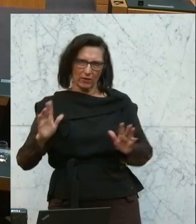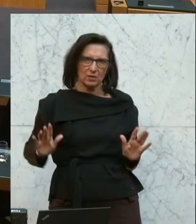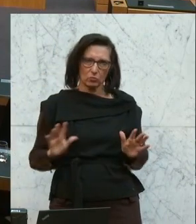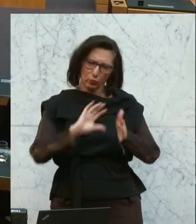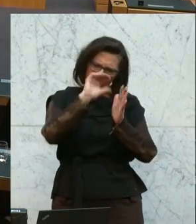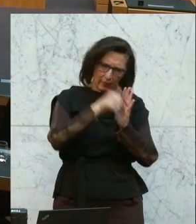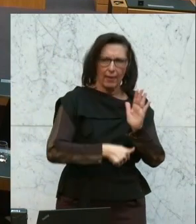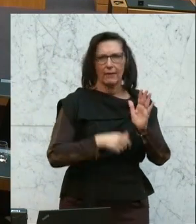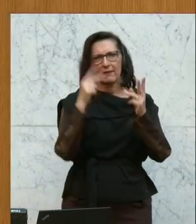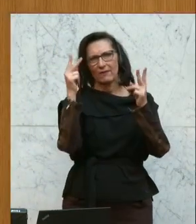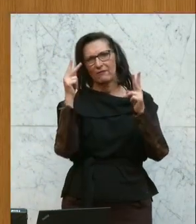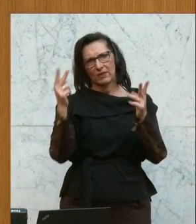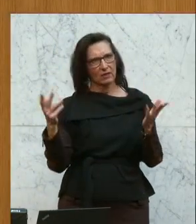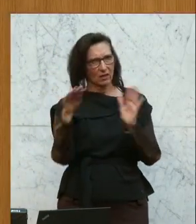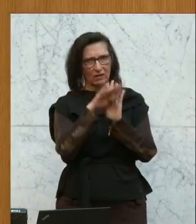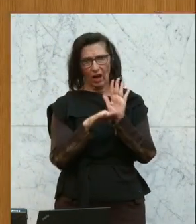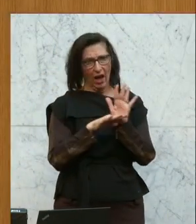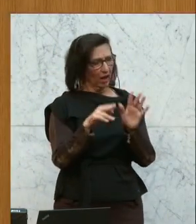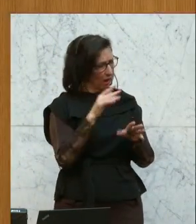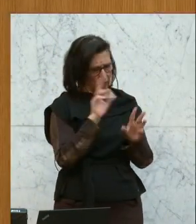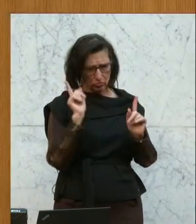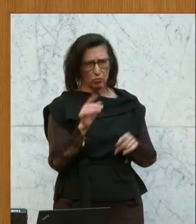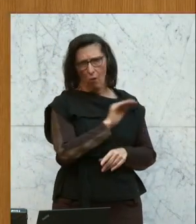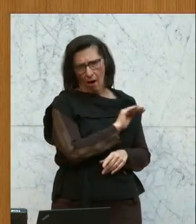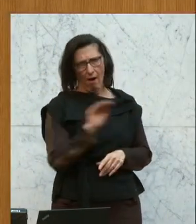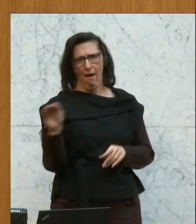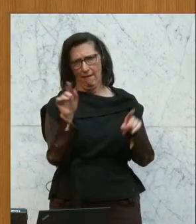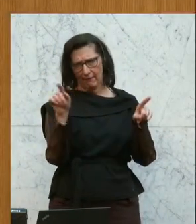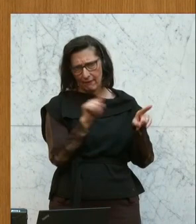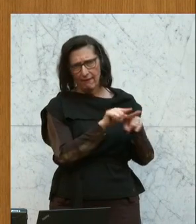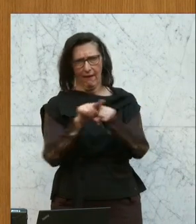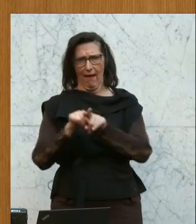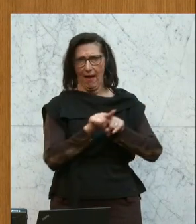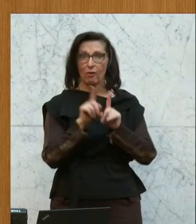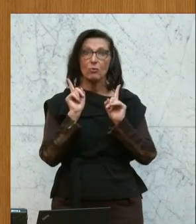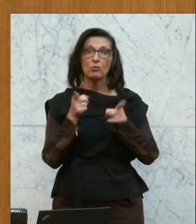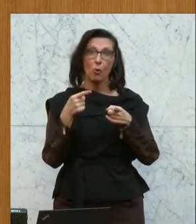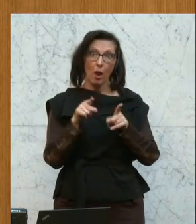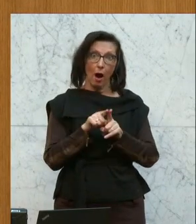ist wichtig, dass die gleichen Regeln dann auch für alle gelten und dass die dann auch wieder genau überprüft werden.